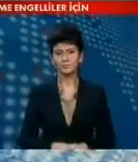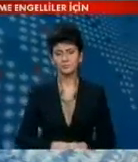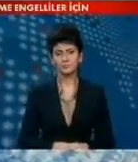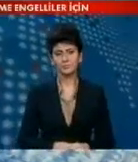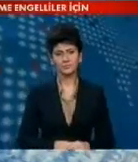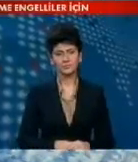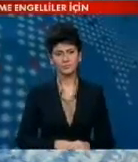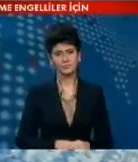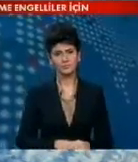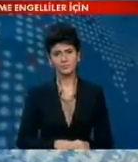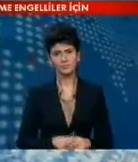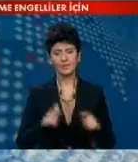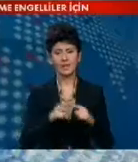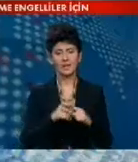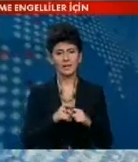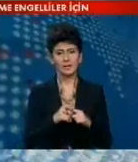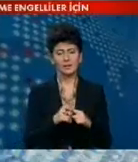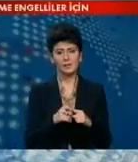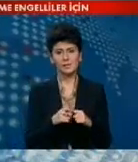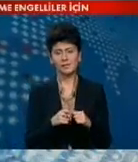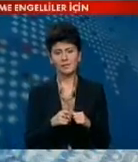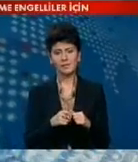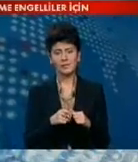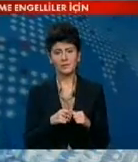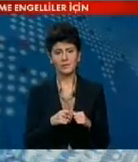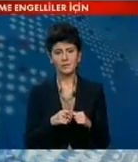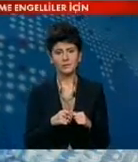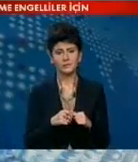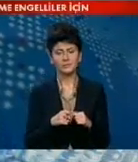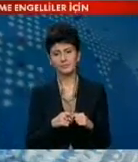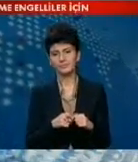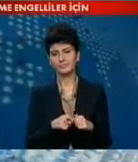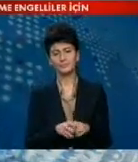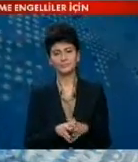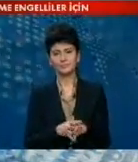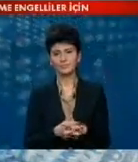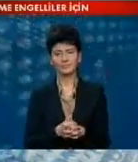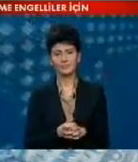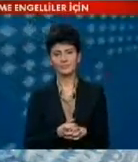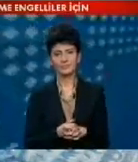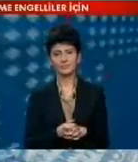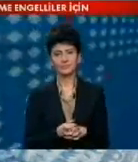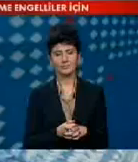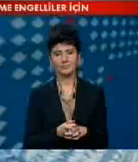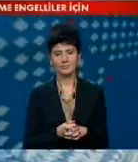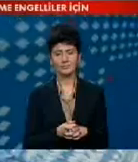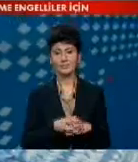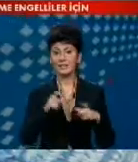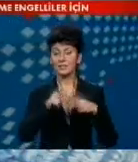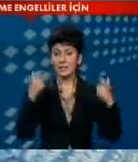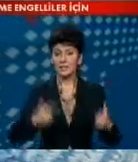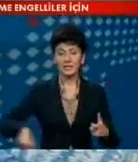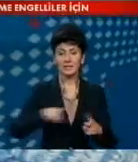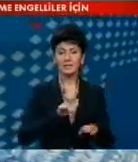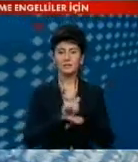yapmışlar ya. Ekolojik bir topyamızı gerçekleştirmeniz lazım. Bu köyde rock, rock, caz, guz olmaz. Şehir